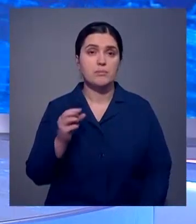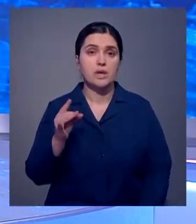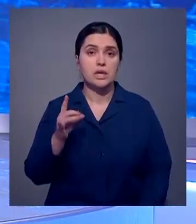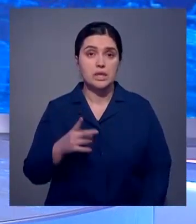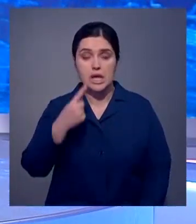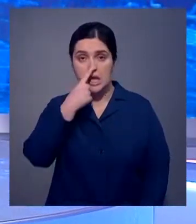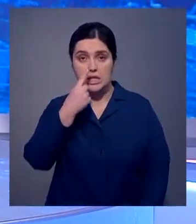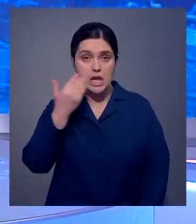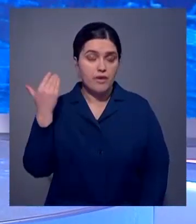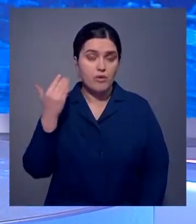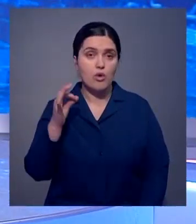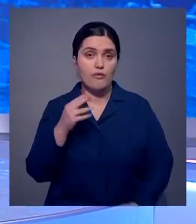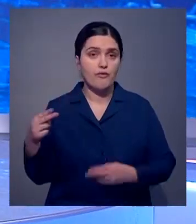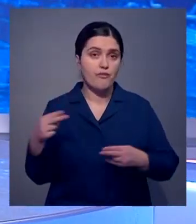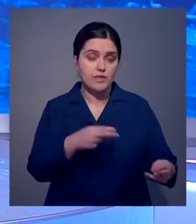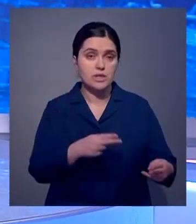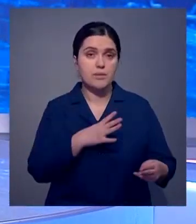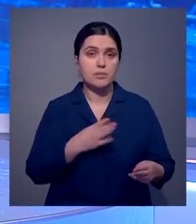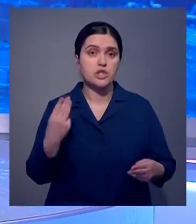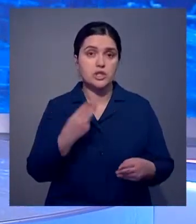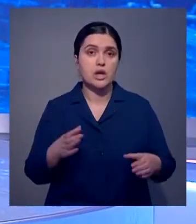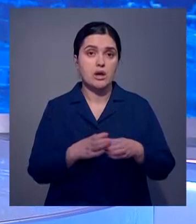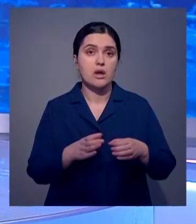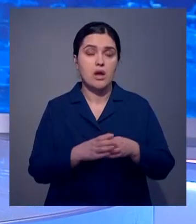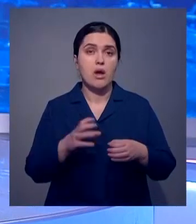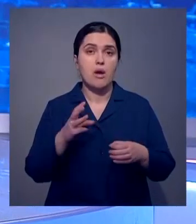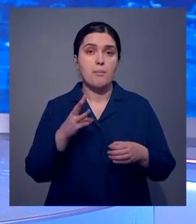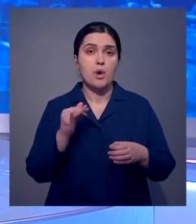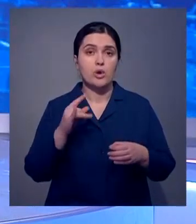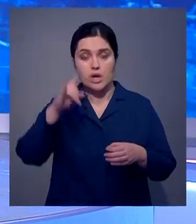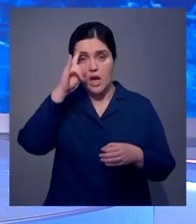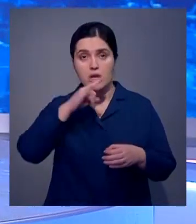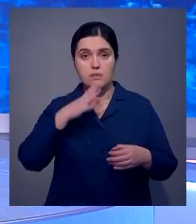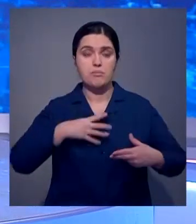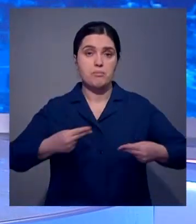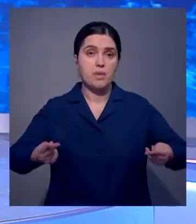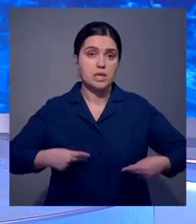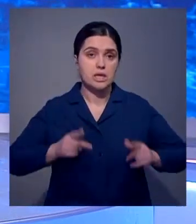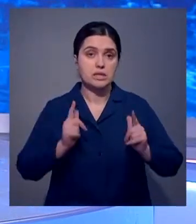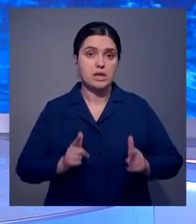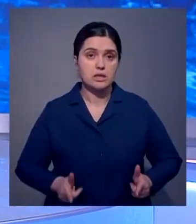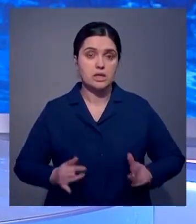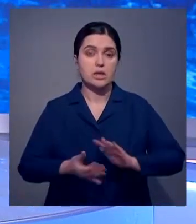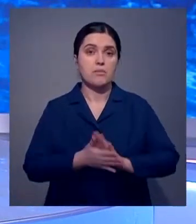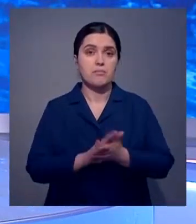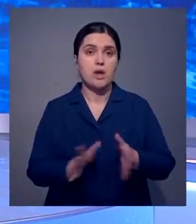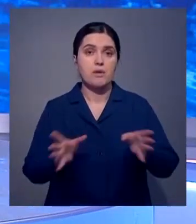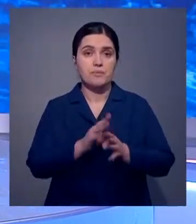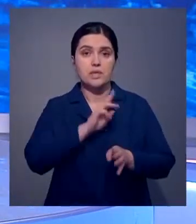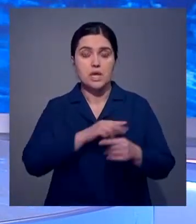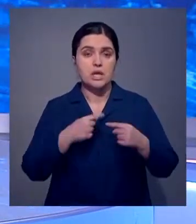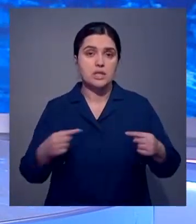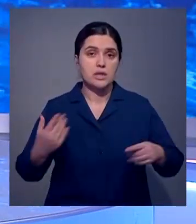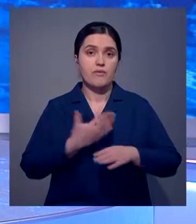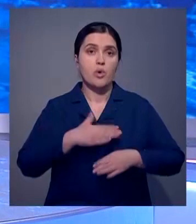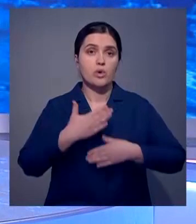Недавно официальный визит президента Швейцарской конфедерации Ули Маурера в Казахстан привел к подписанию ряда соглашений и меморандумов о сотрудничестве в